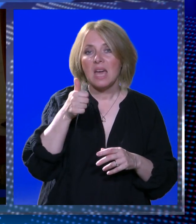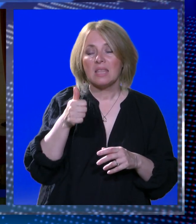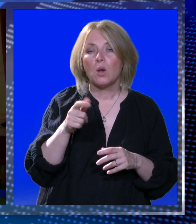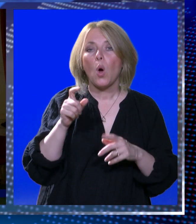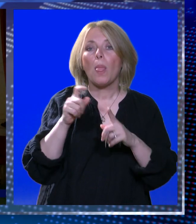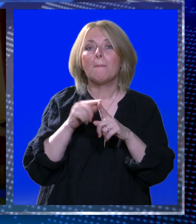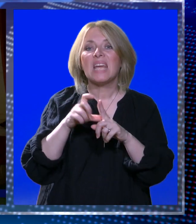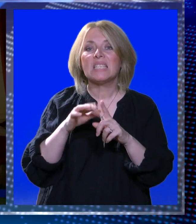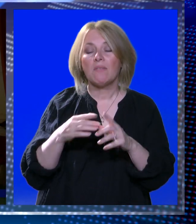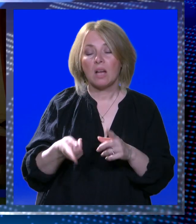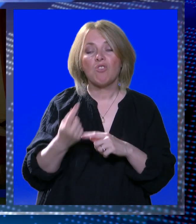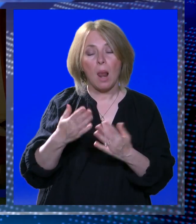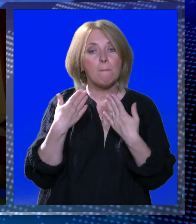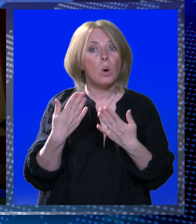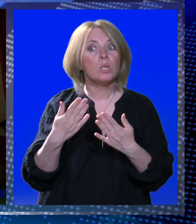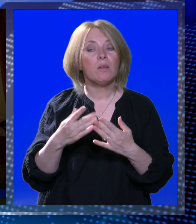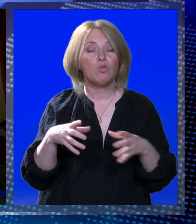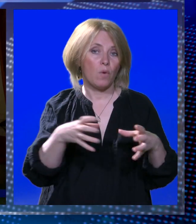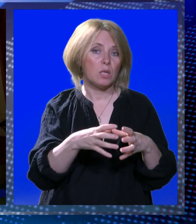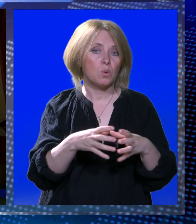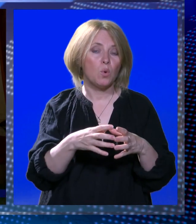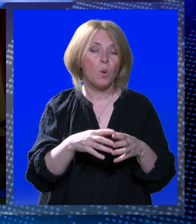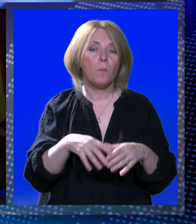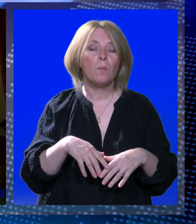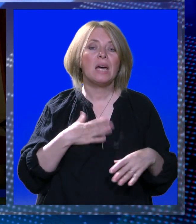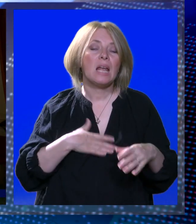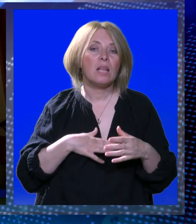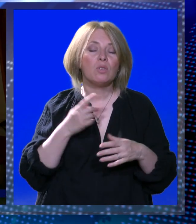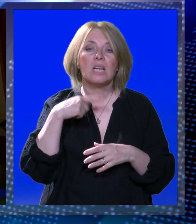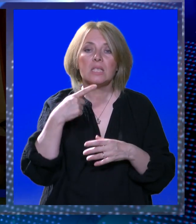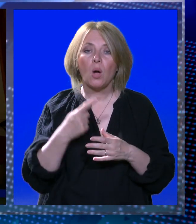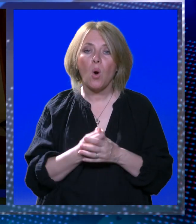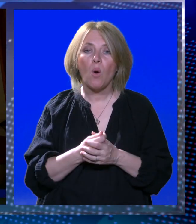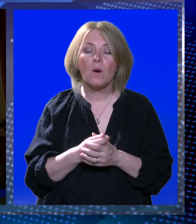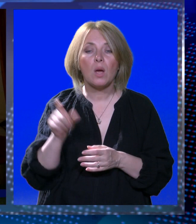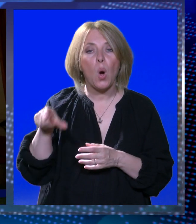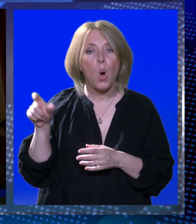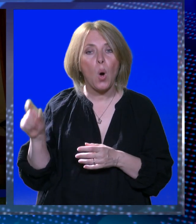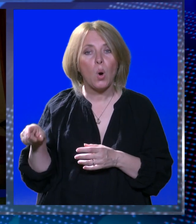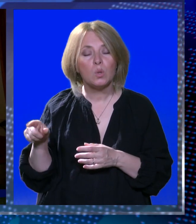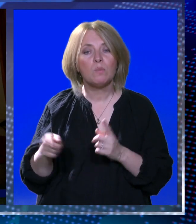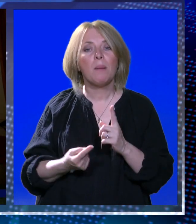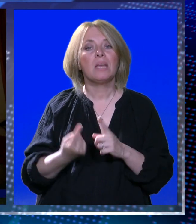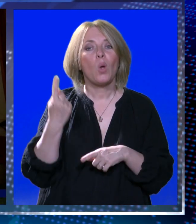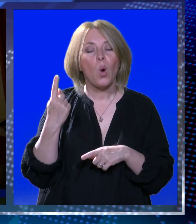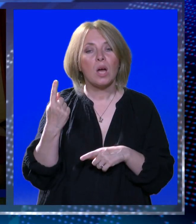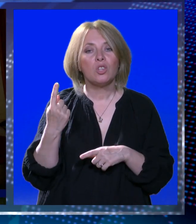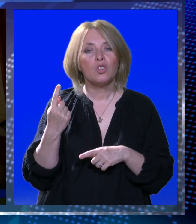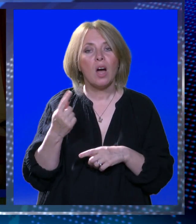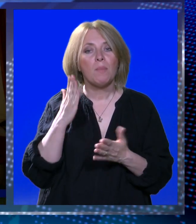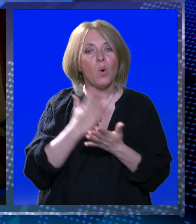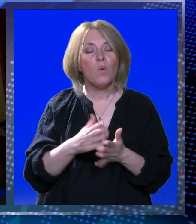ali evo pozdraviću, radocijenjeni skup. Radost je kad se govori o osobama i događajima.